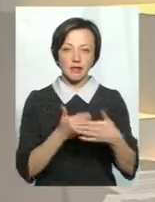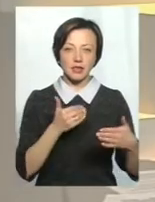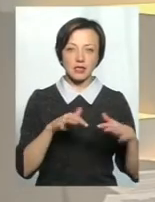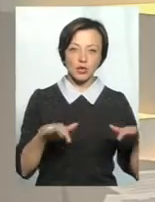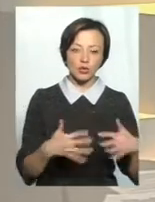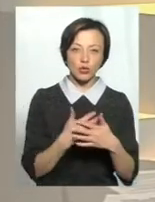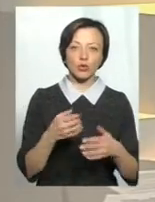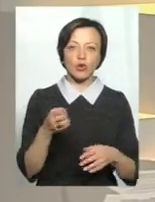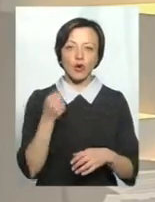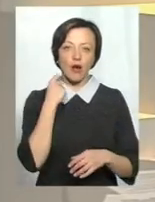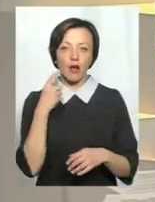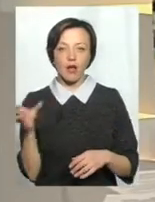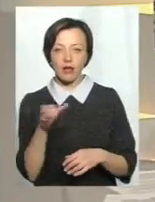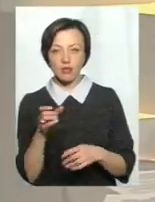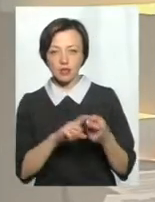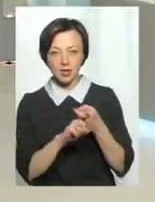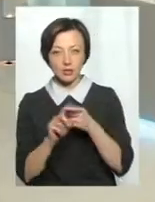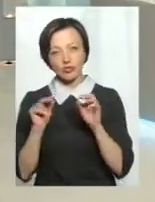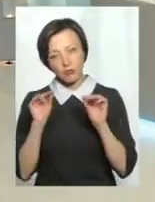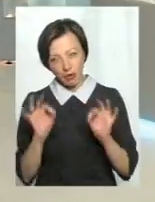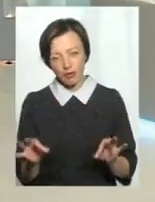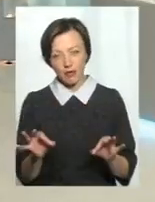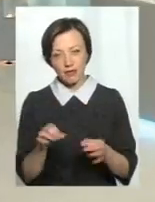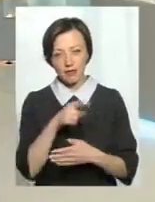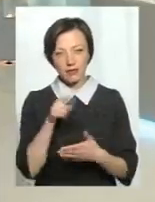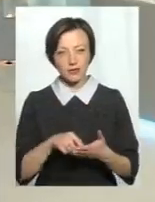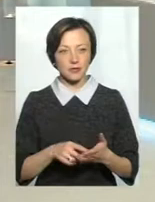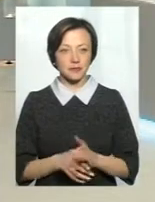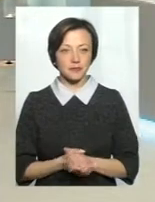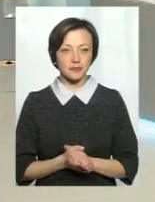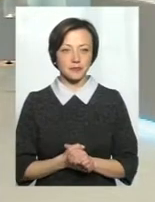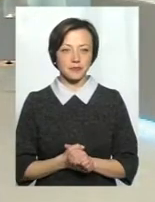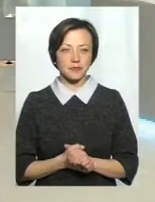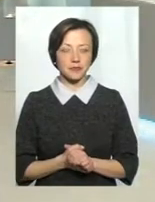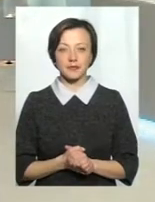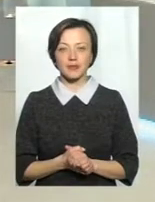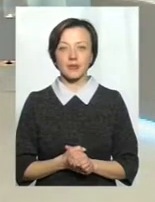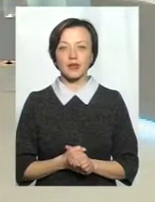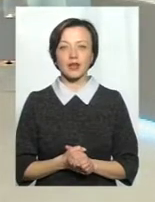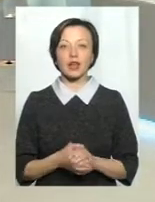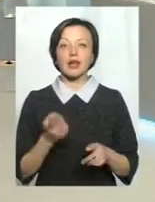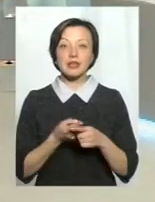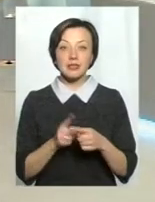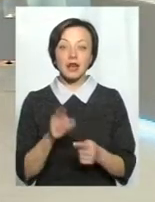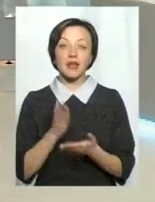до алкозалежності? Чи підтримуєте ви таке судження? Не то, що підтримують, це є факт. Тому що,